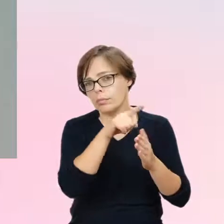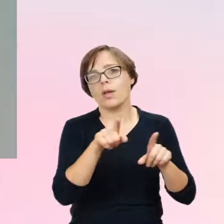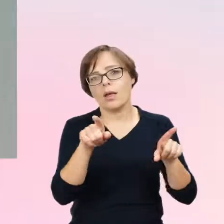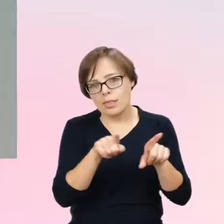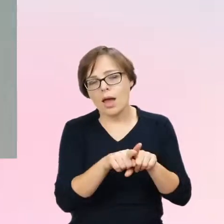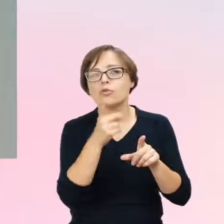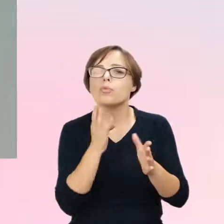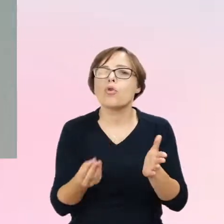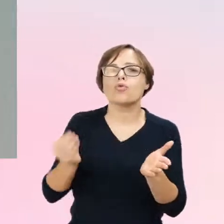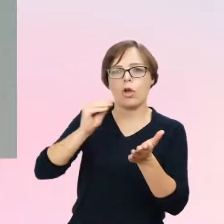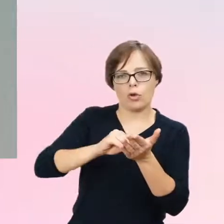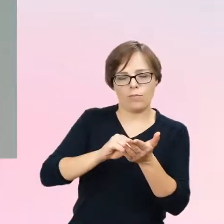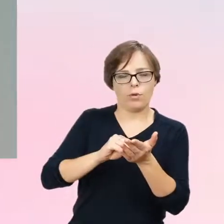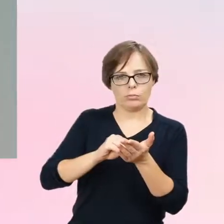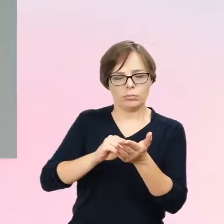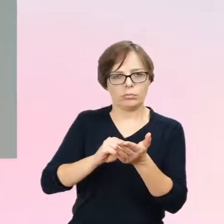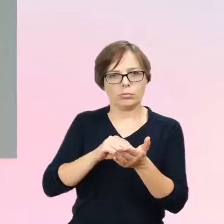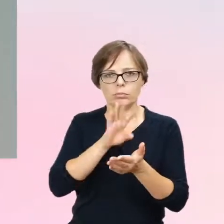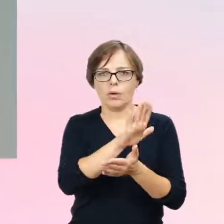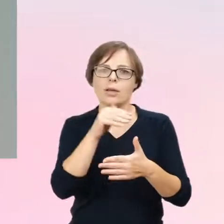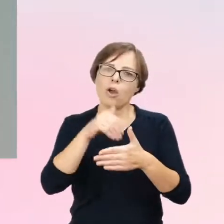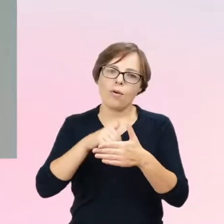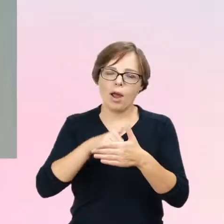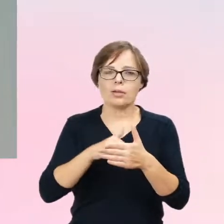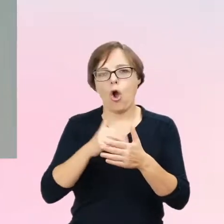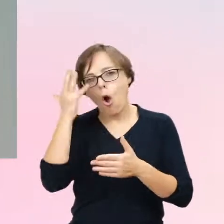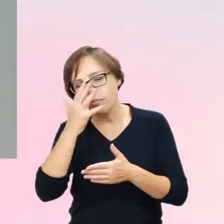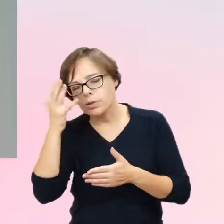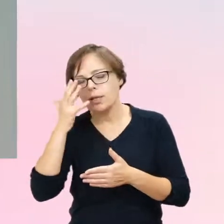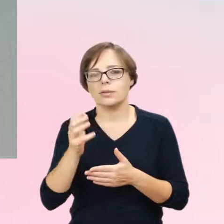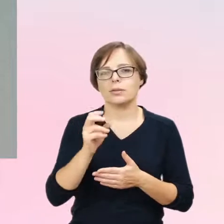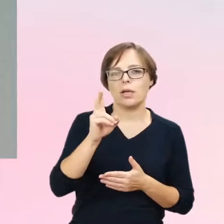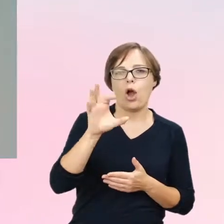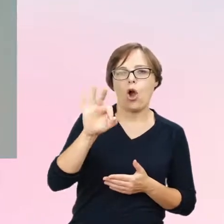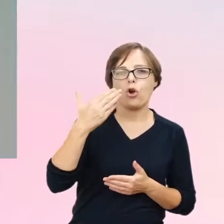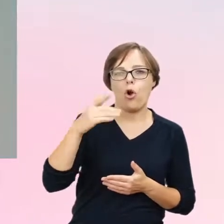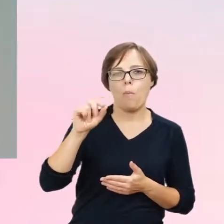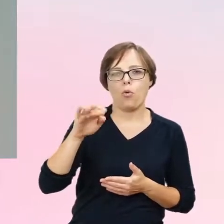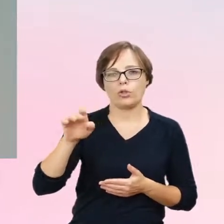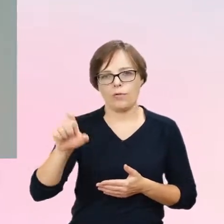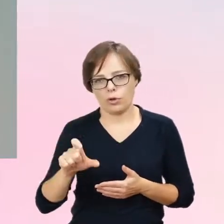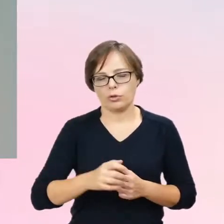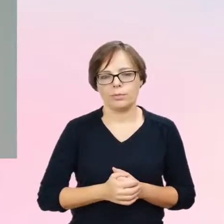współwystępujące rozwijają i w tym przypadku no może się